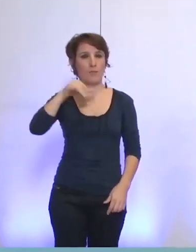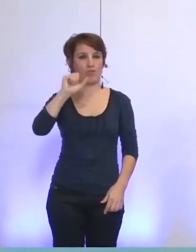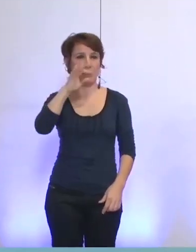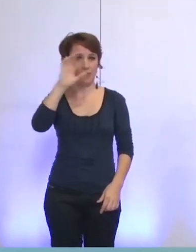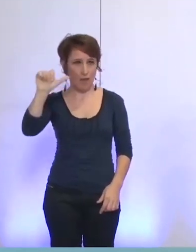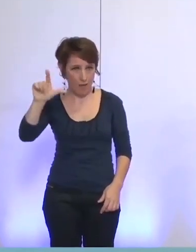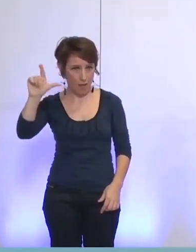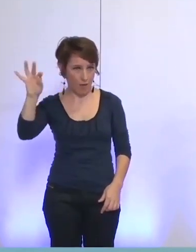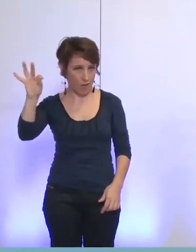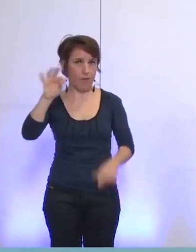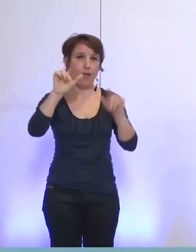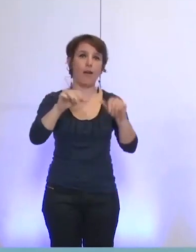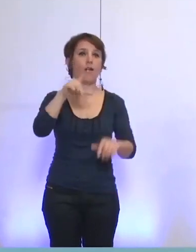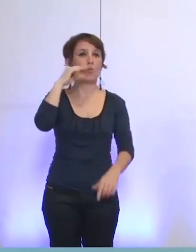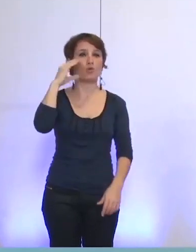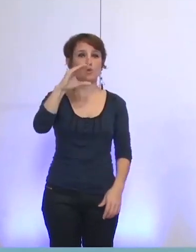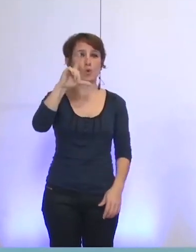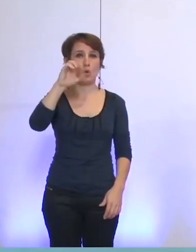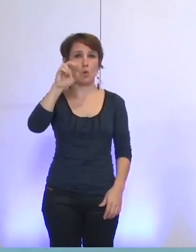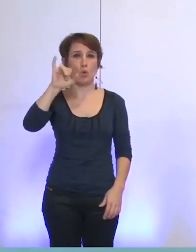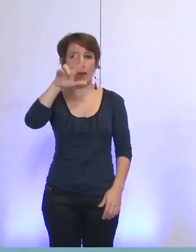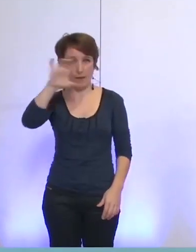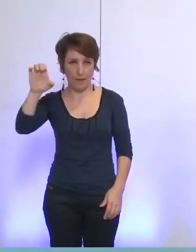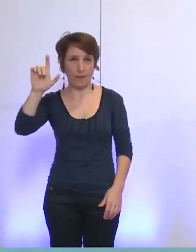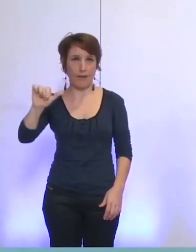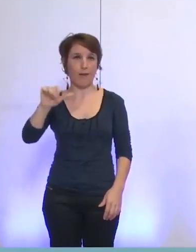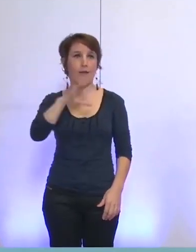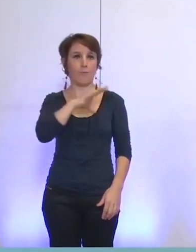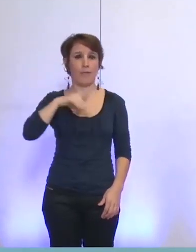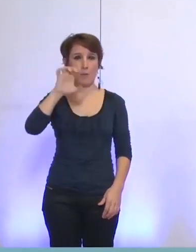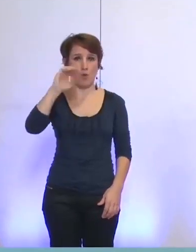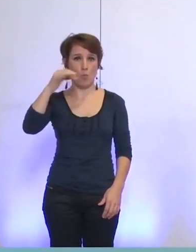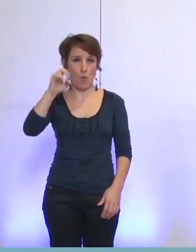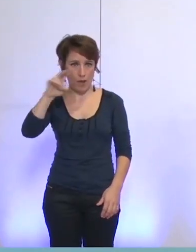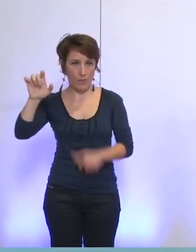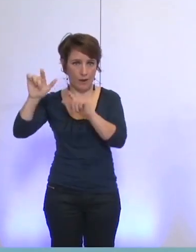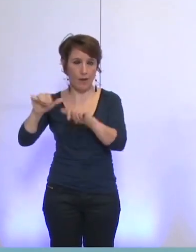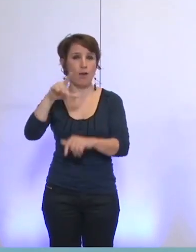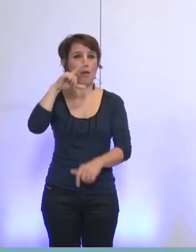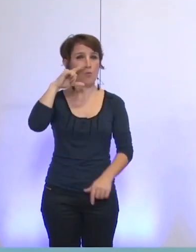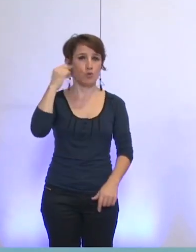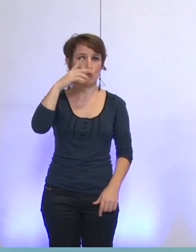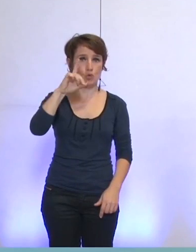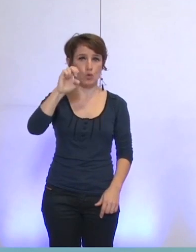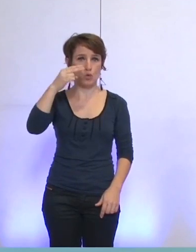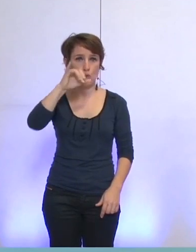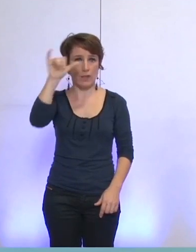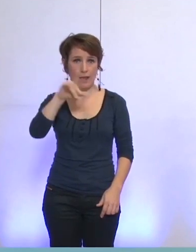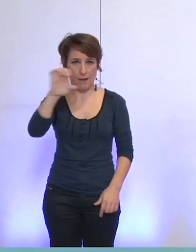Pascal Couert, Laetitia Lemoyne, Alain Denoyel, Lucille Lereux,